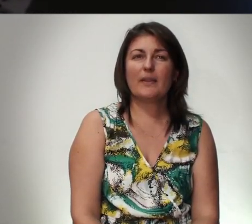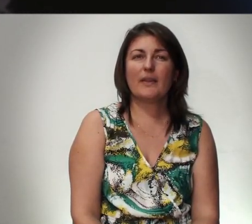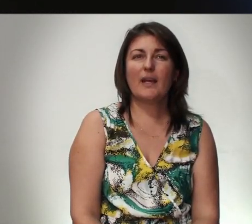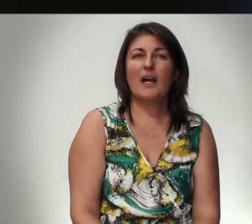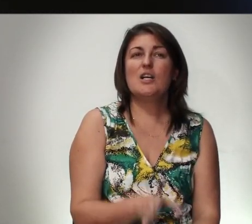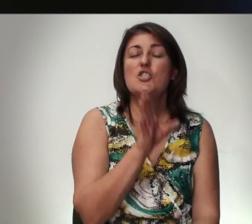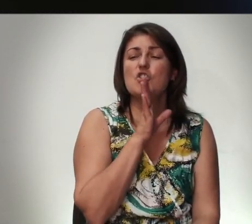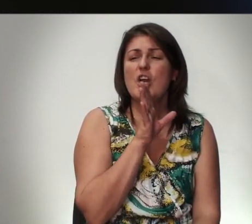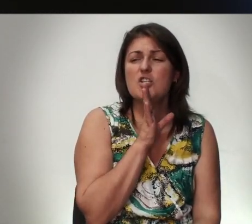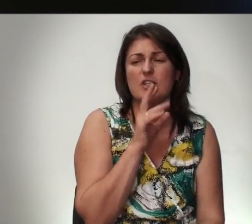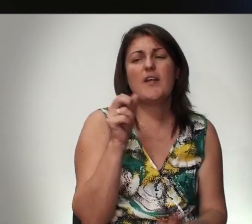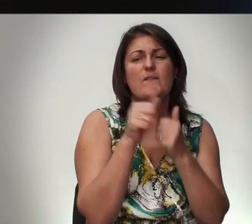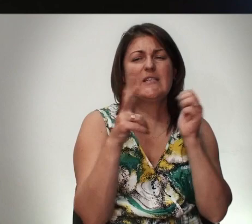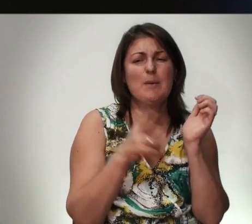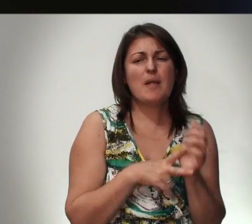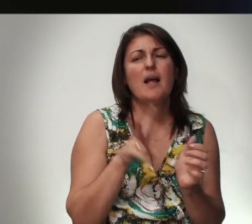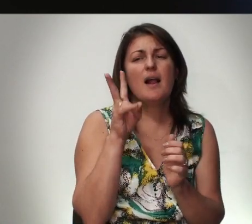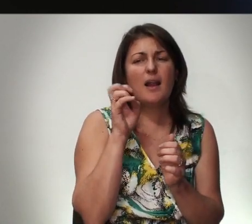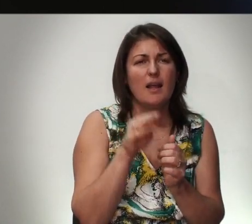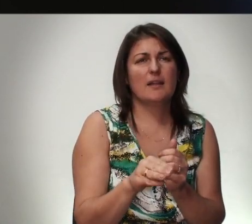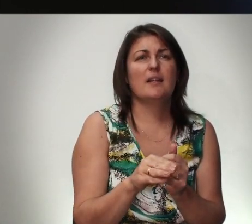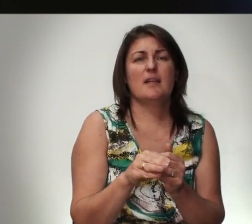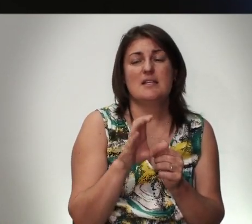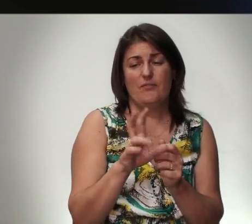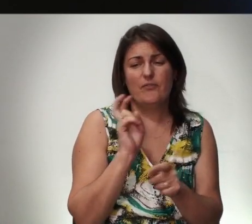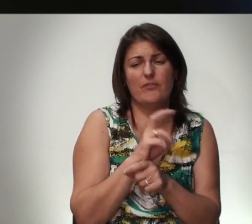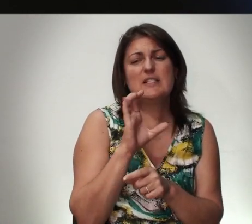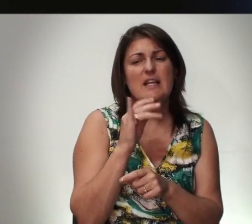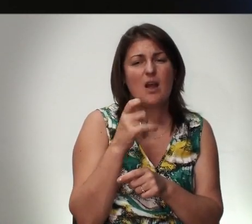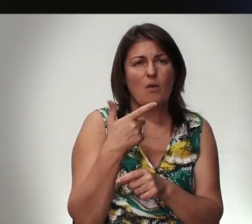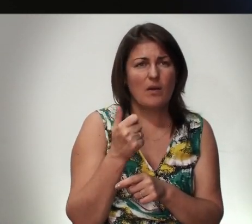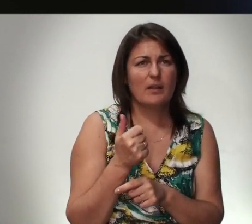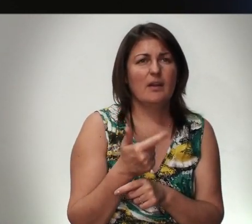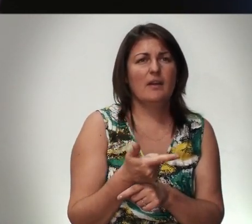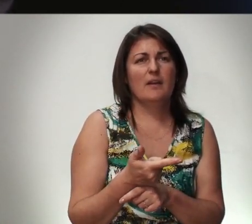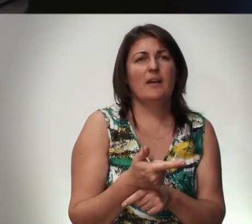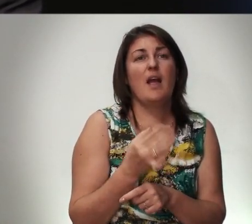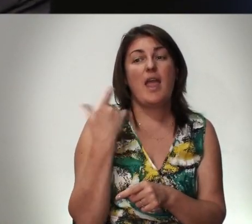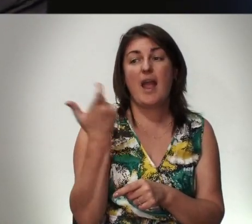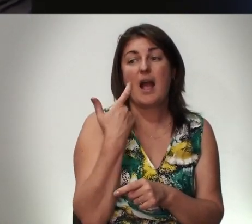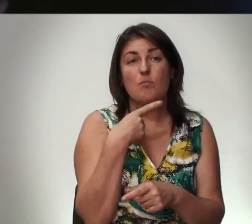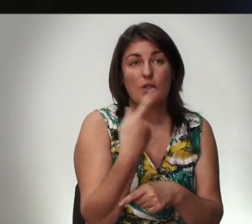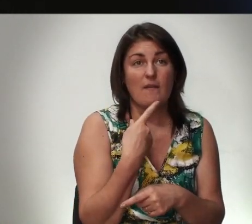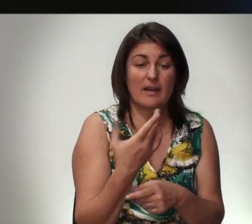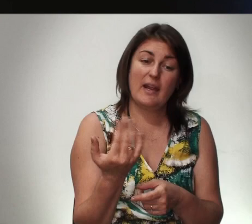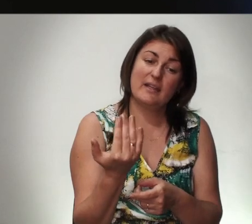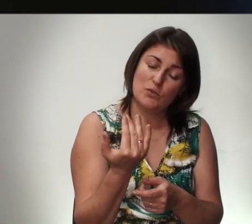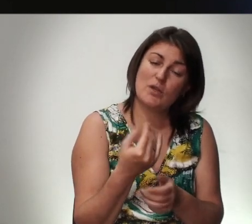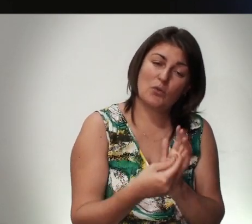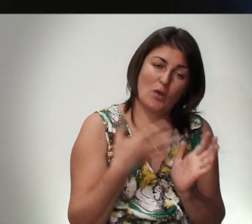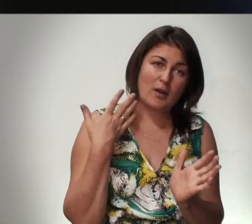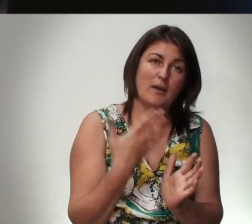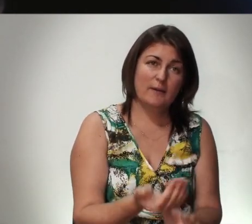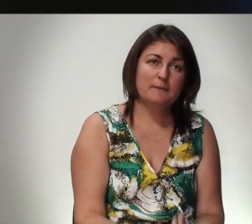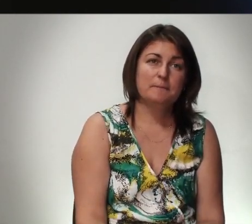Женщина 18 лет В Синагоге И Господь Говорит Иди Сюда Дорогая